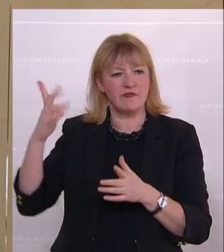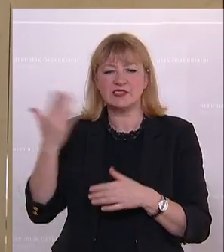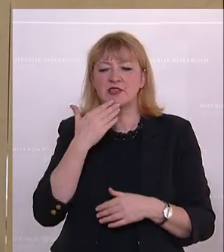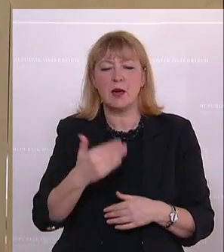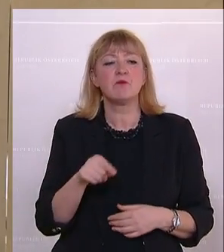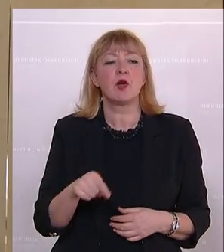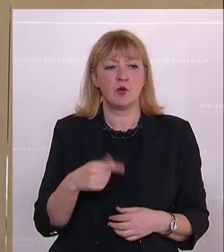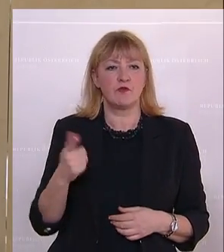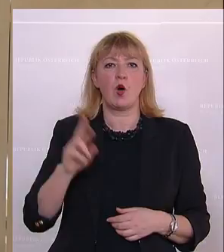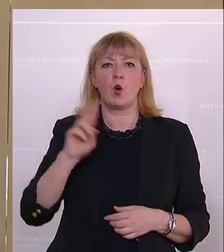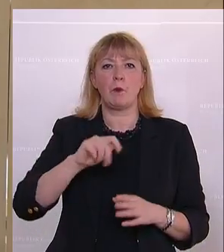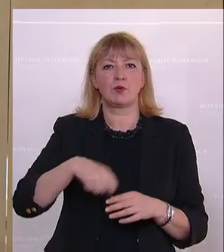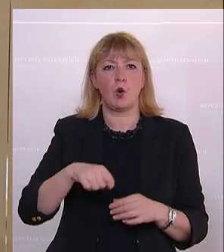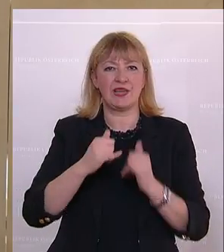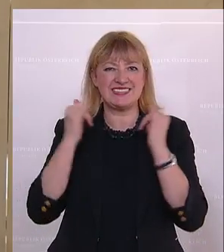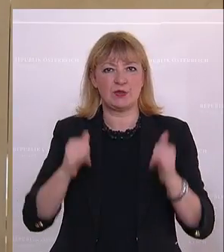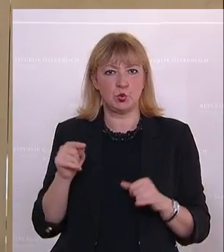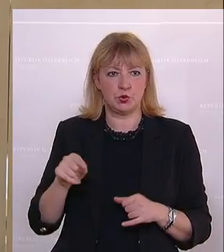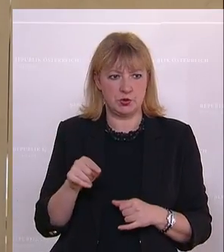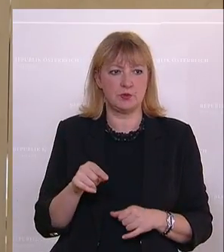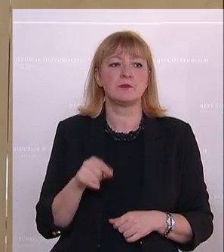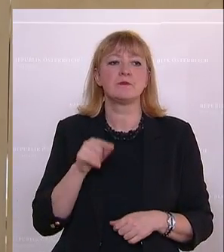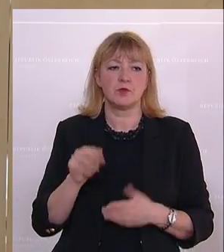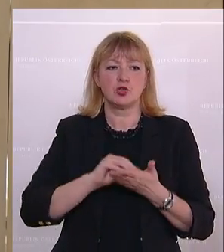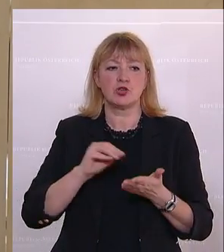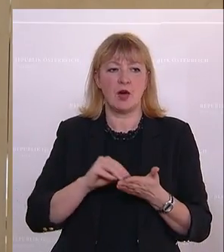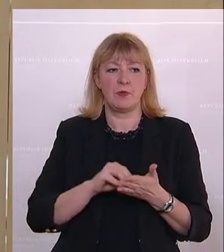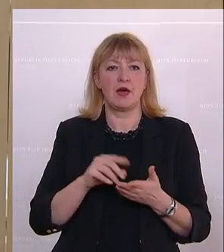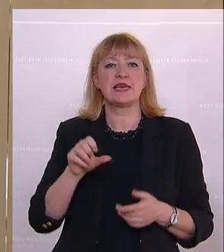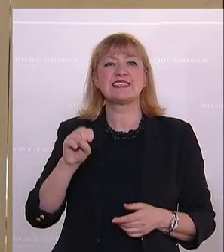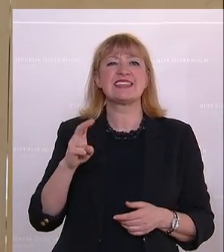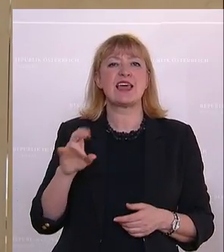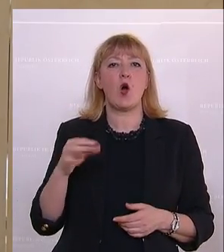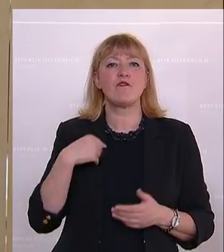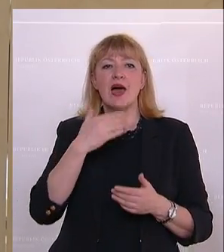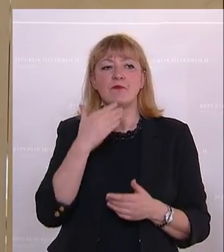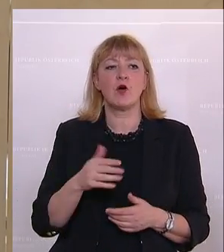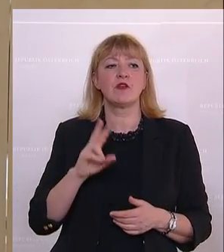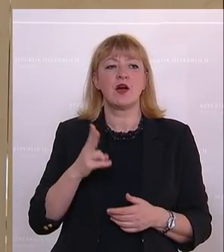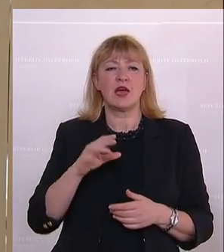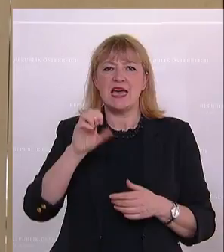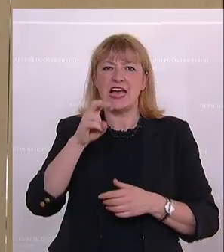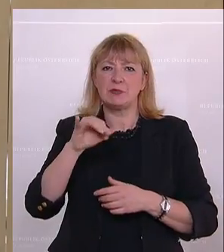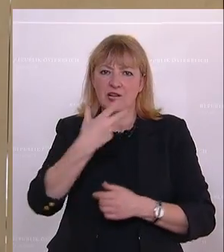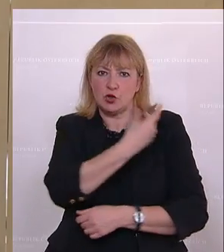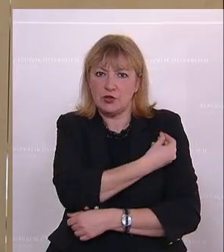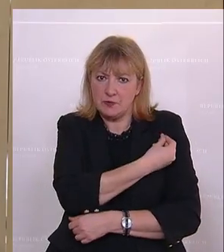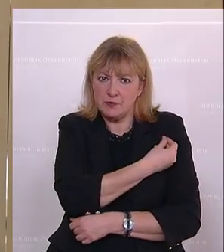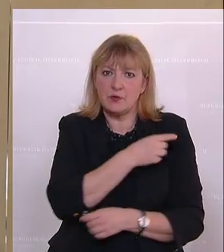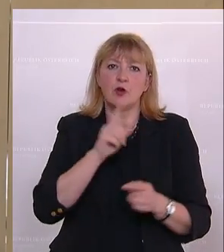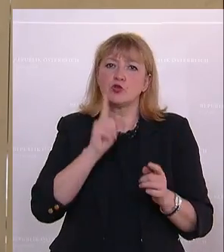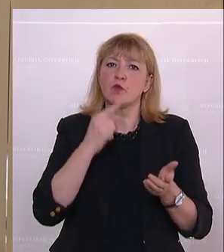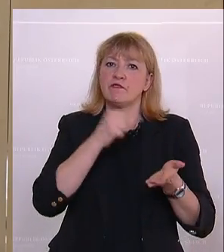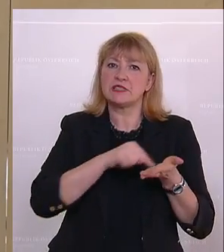des Robert-Koch-Institutes, und die schreiben dann, warum hat die STIKO empfohlen, auf eine Aspiration bei der Injektion von Impfstoffen zu